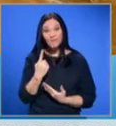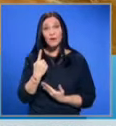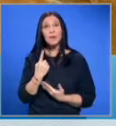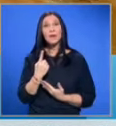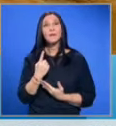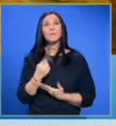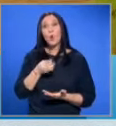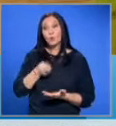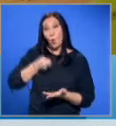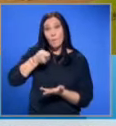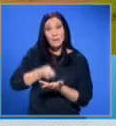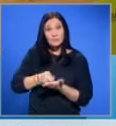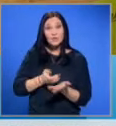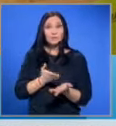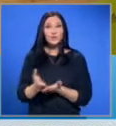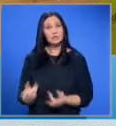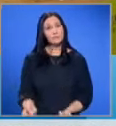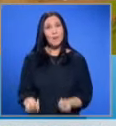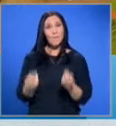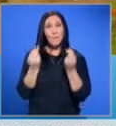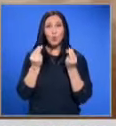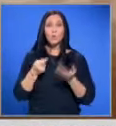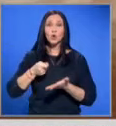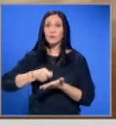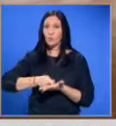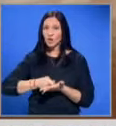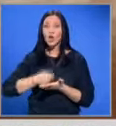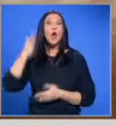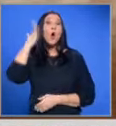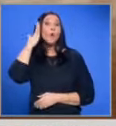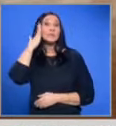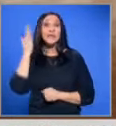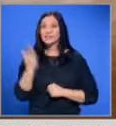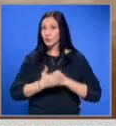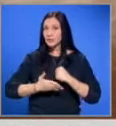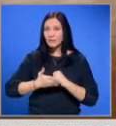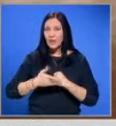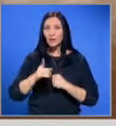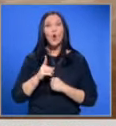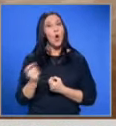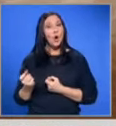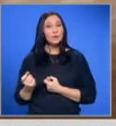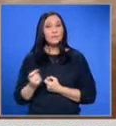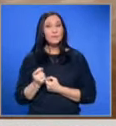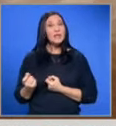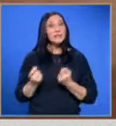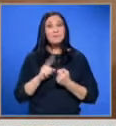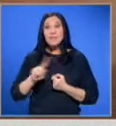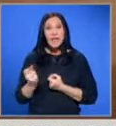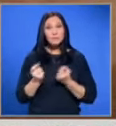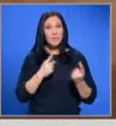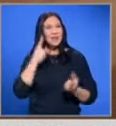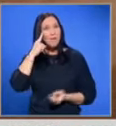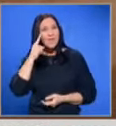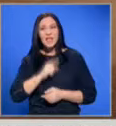обеспечим чрез все по-добро заплащане. От Министерство на замеделието не изпратиха позиция в рамките на дъня,